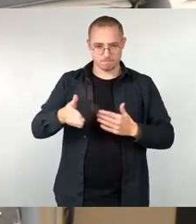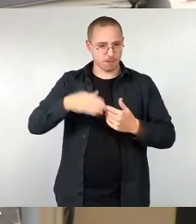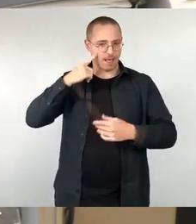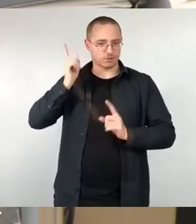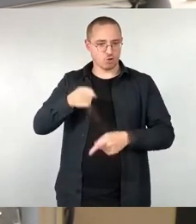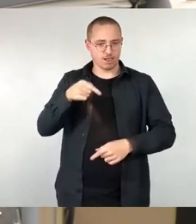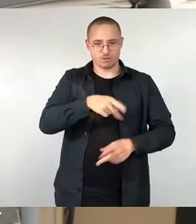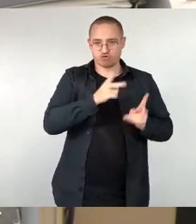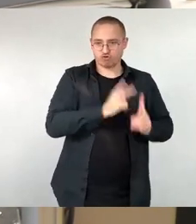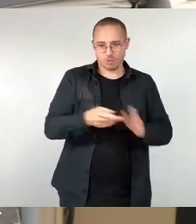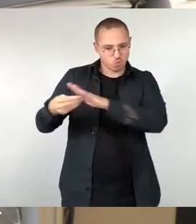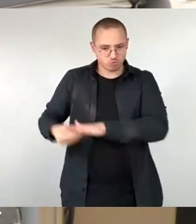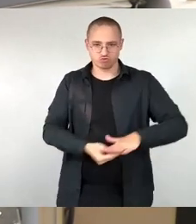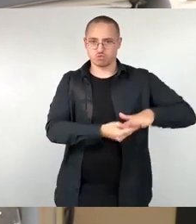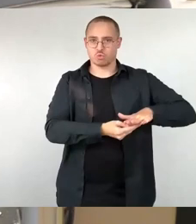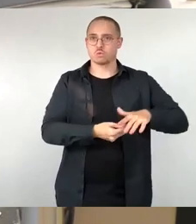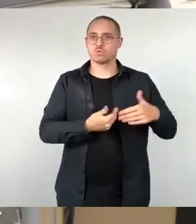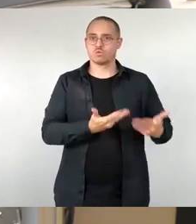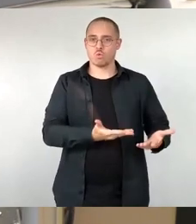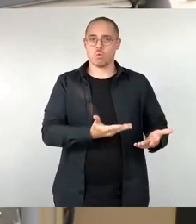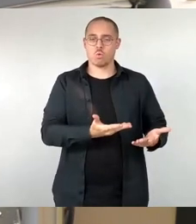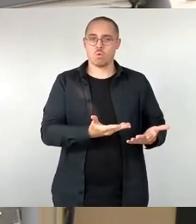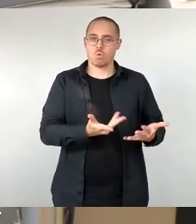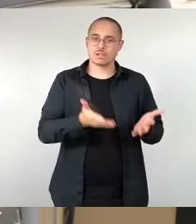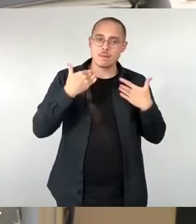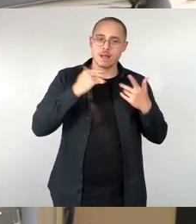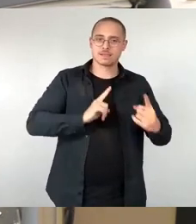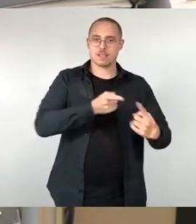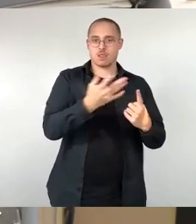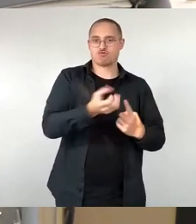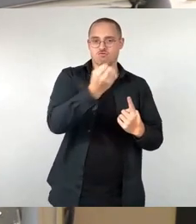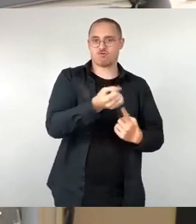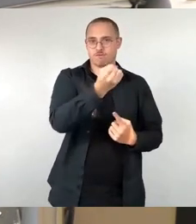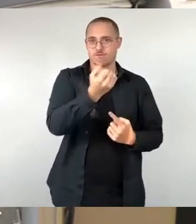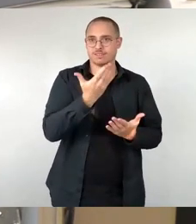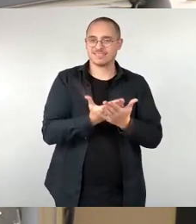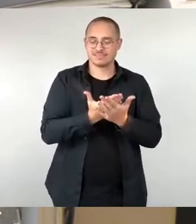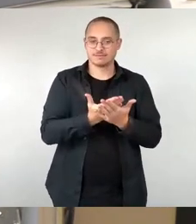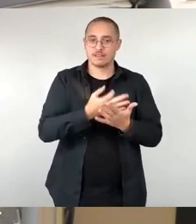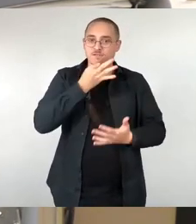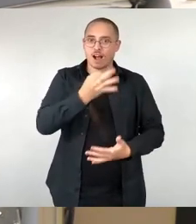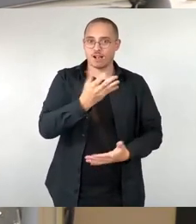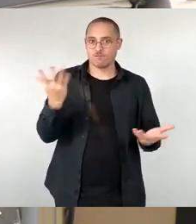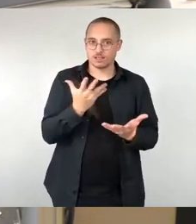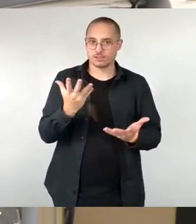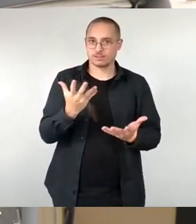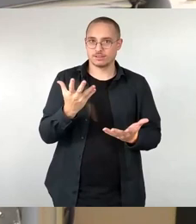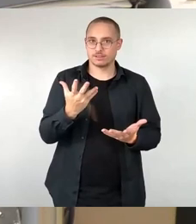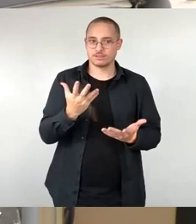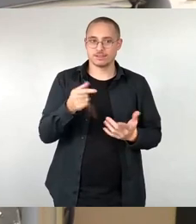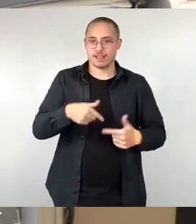Klimaziele einzuhalten. Die entscheidende Frage sollte doch sein, wie man mit diesem Beirat